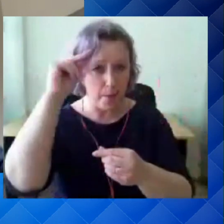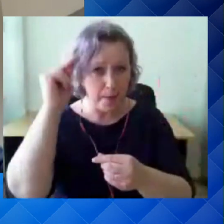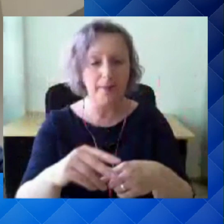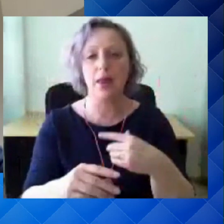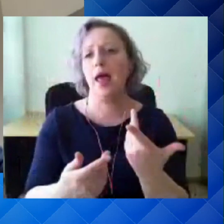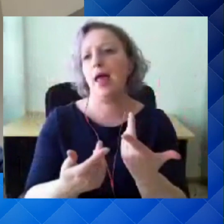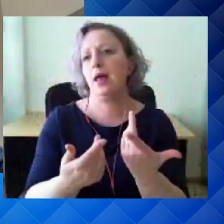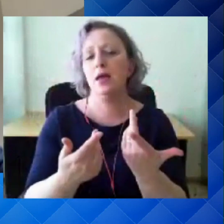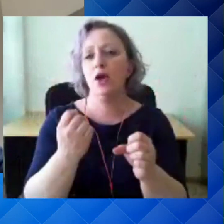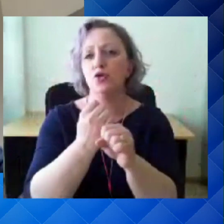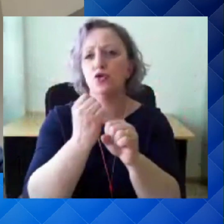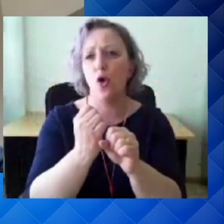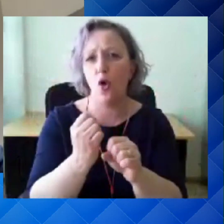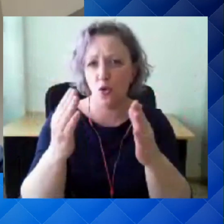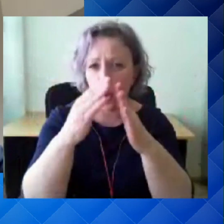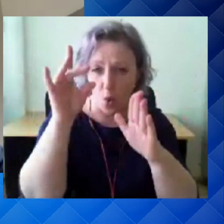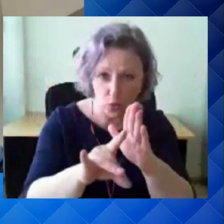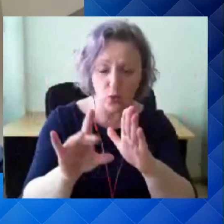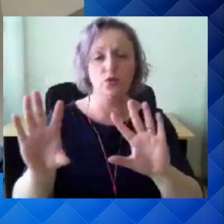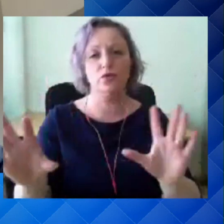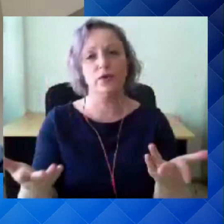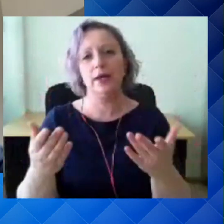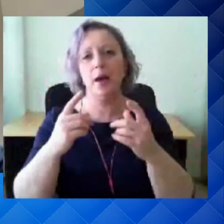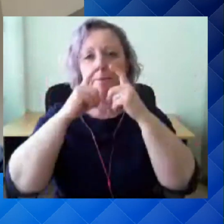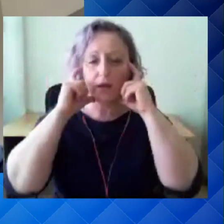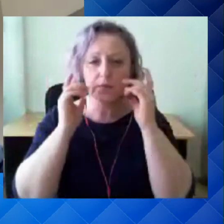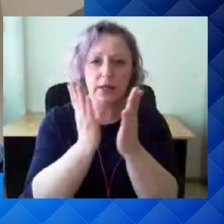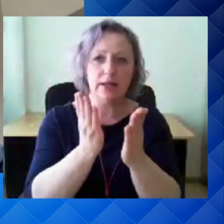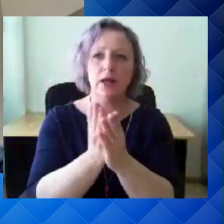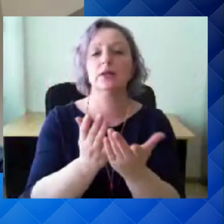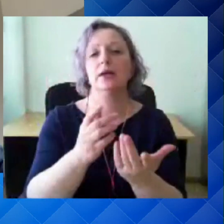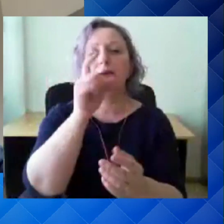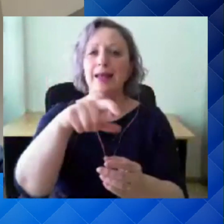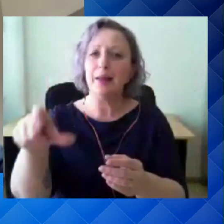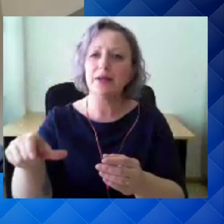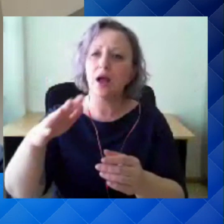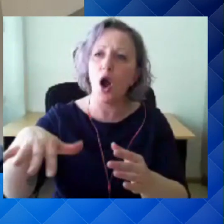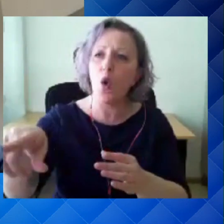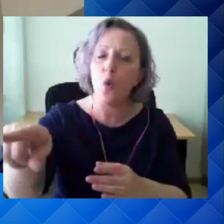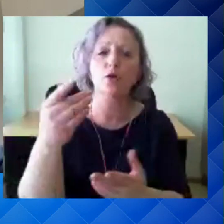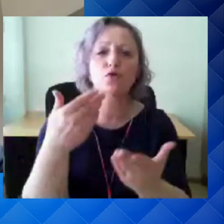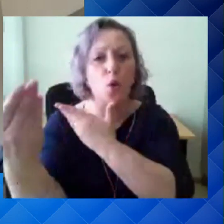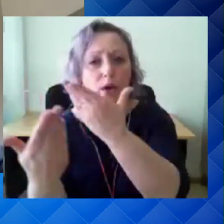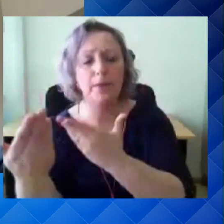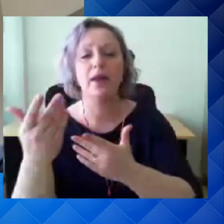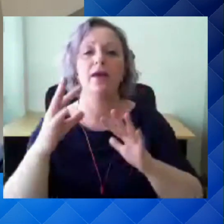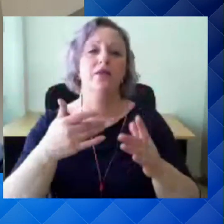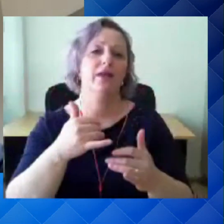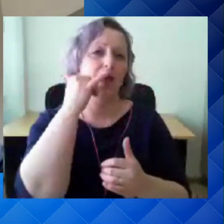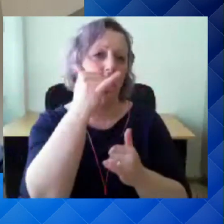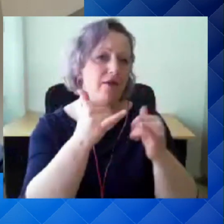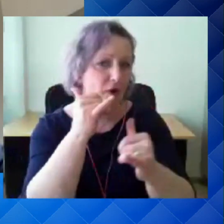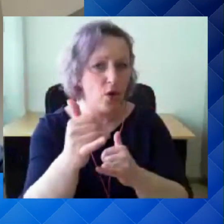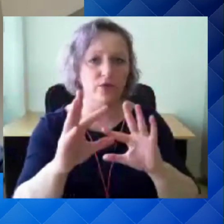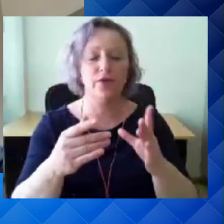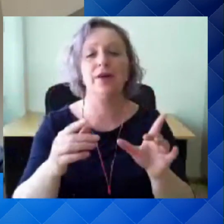näomaskikandmine, koolise tööl inimestega väljas või veebis suhtlemine, telefonideel suhtlemine